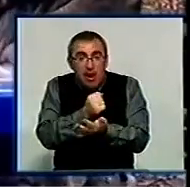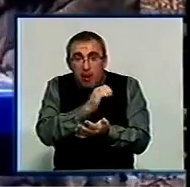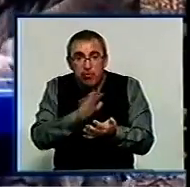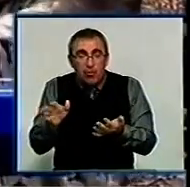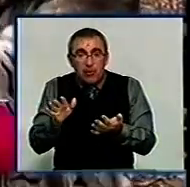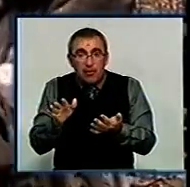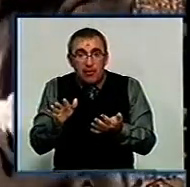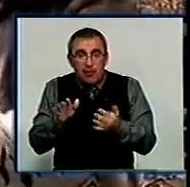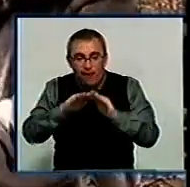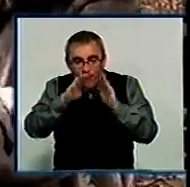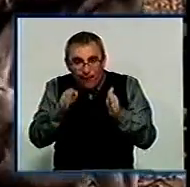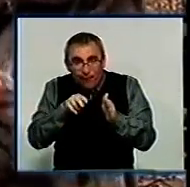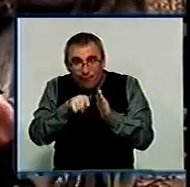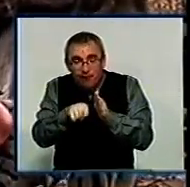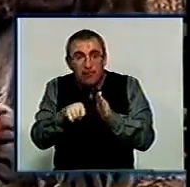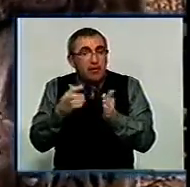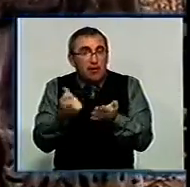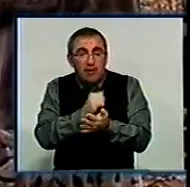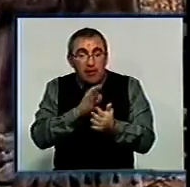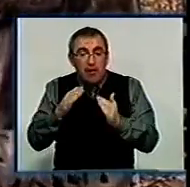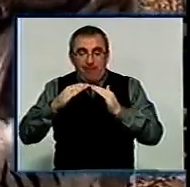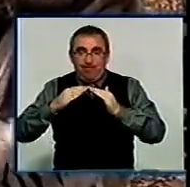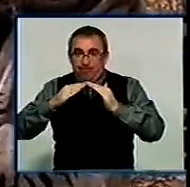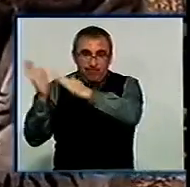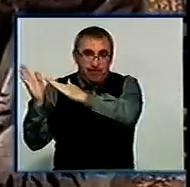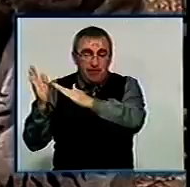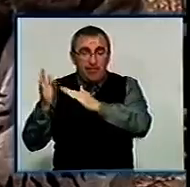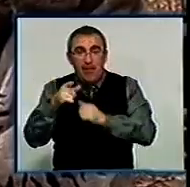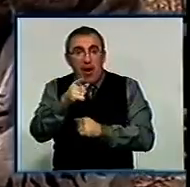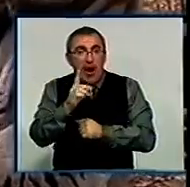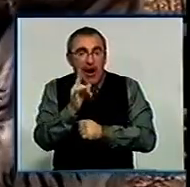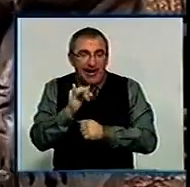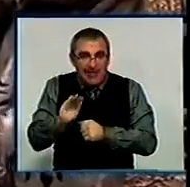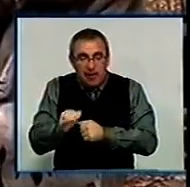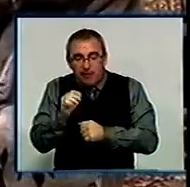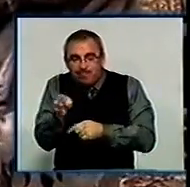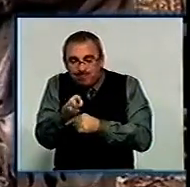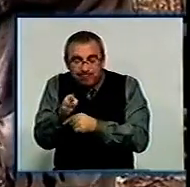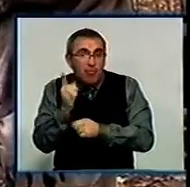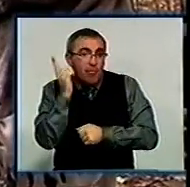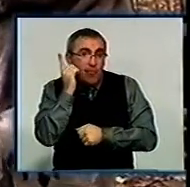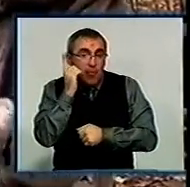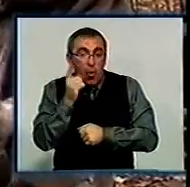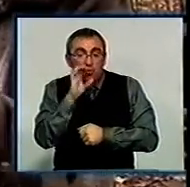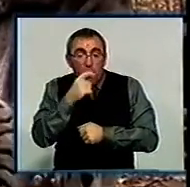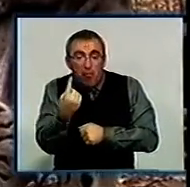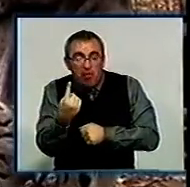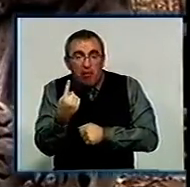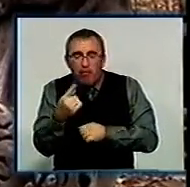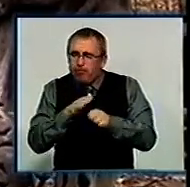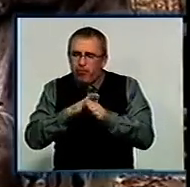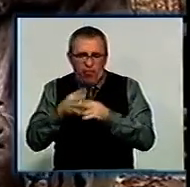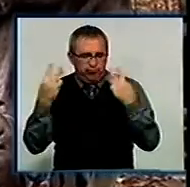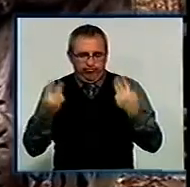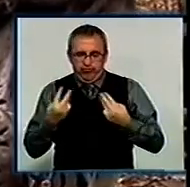з входу. Тому зірвала кришу. Карінка мені світила мобільним телефоном. І ми побачили, що одна собачка була повністю